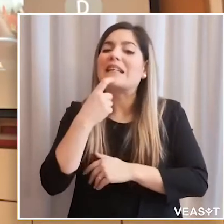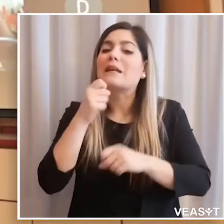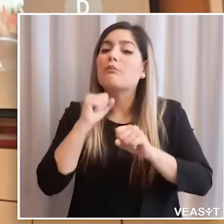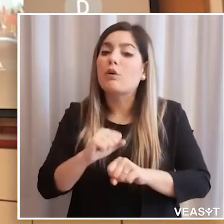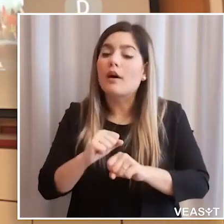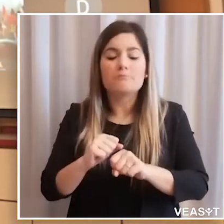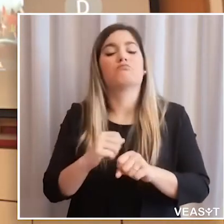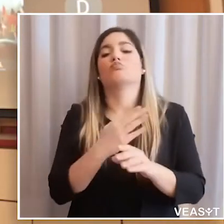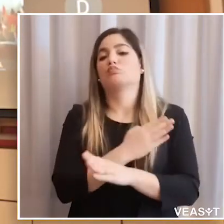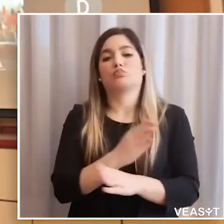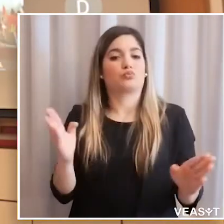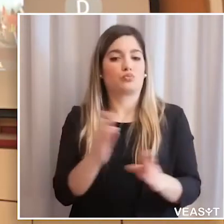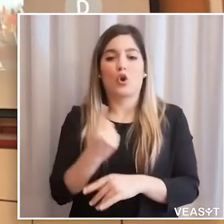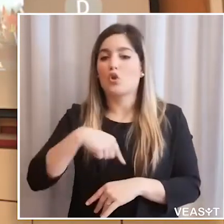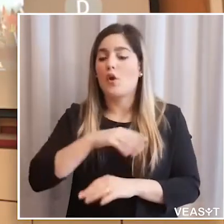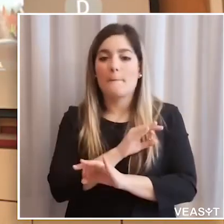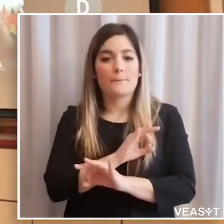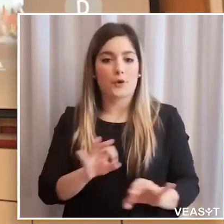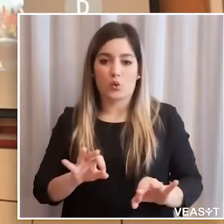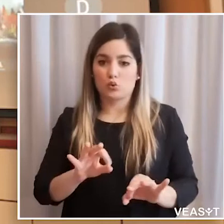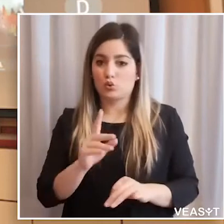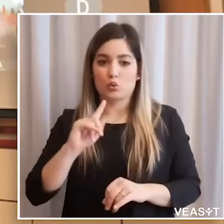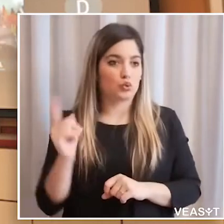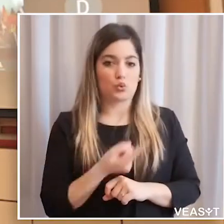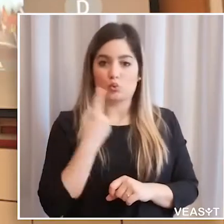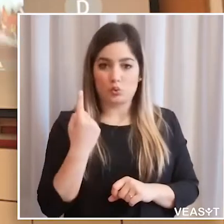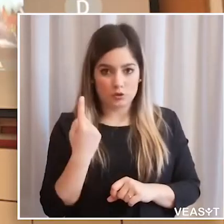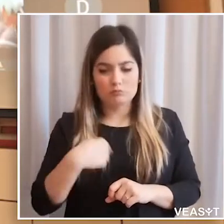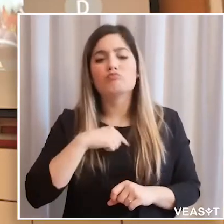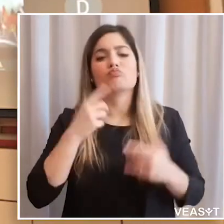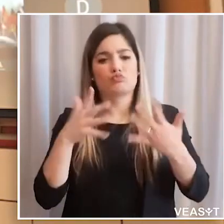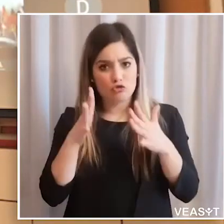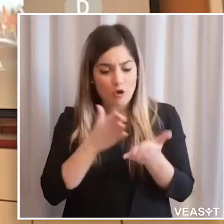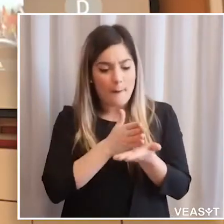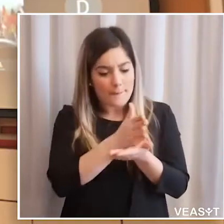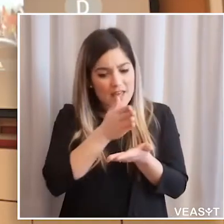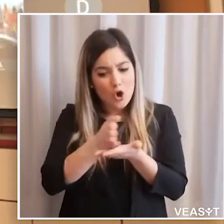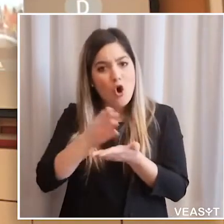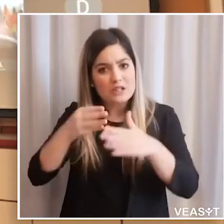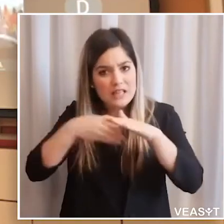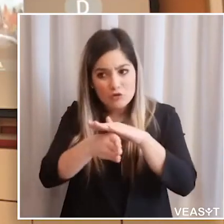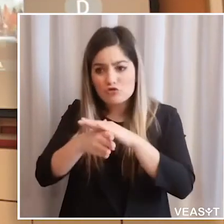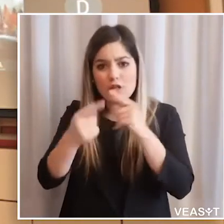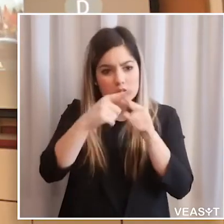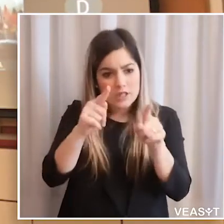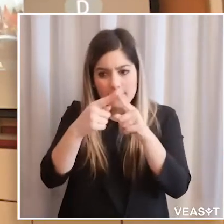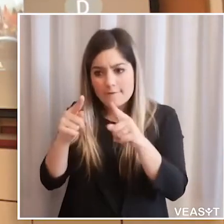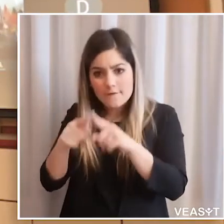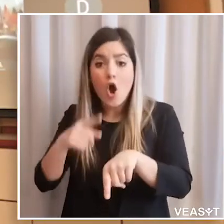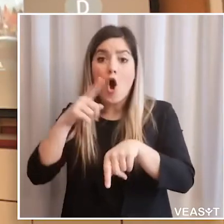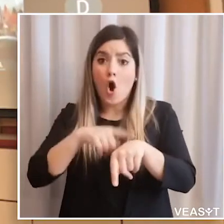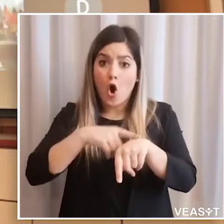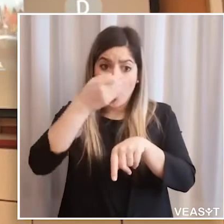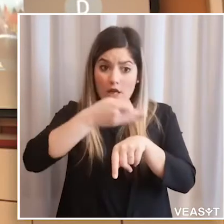Quindi alla domanda ma chi metterete dentro? La risposta è siamo aperti a tutti, siamo pronti a tutti, abbiamo già